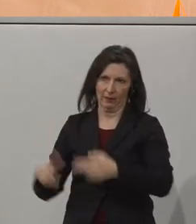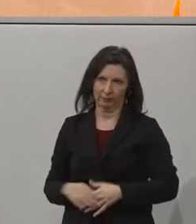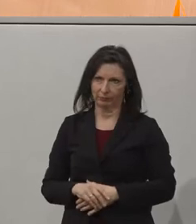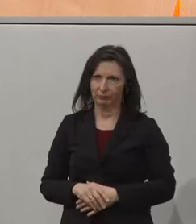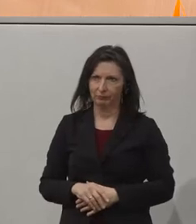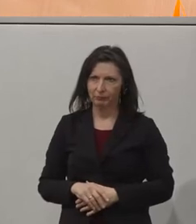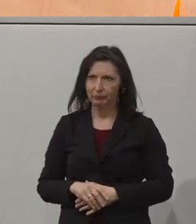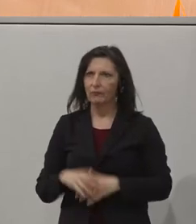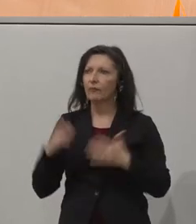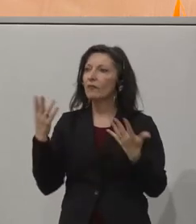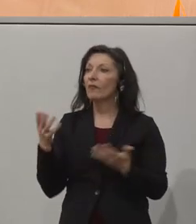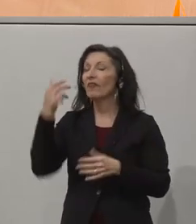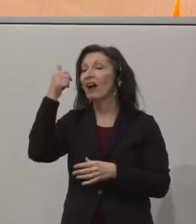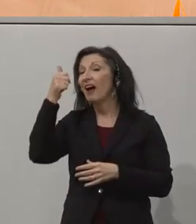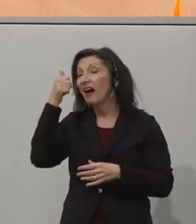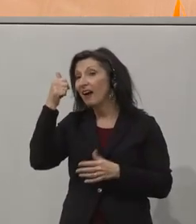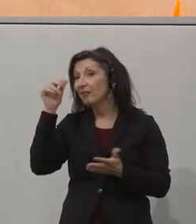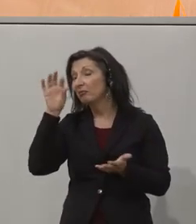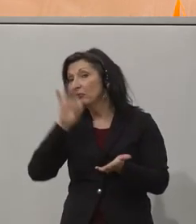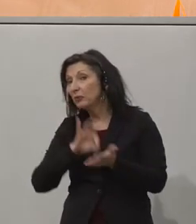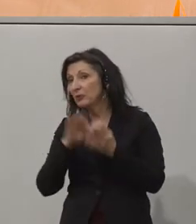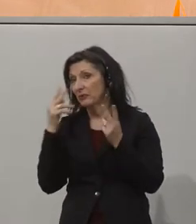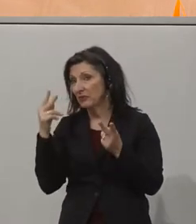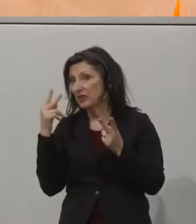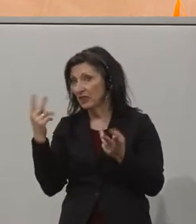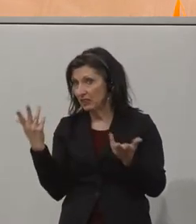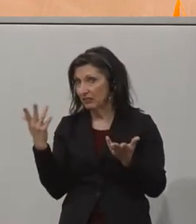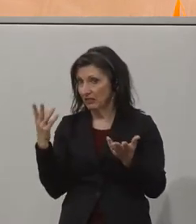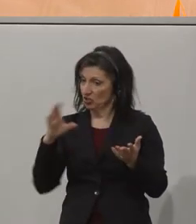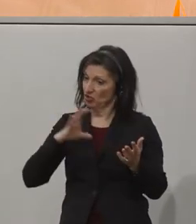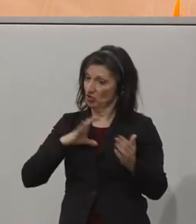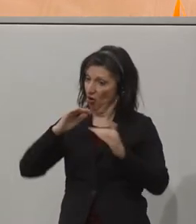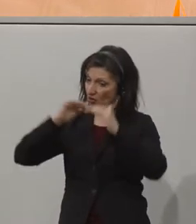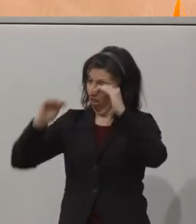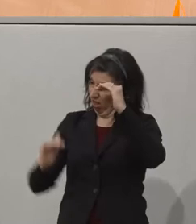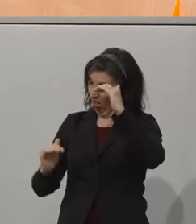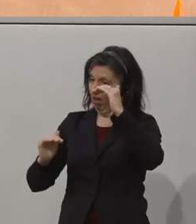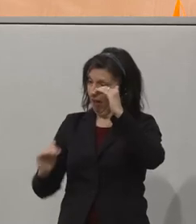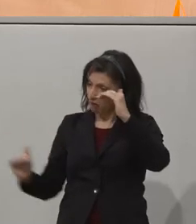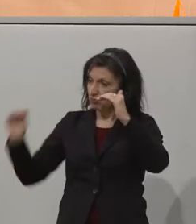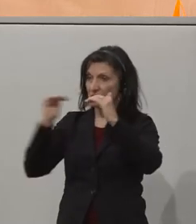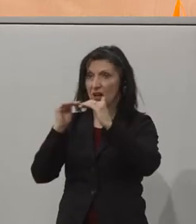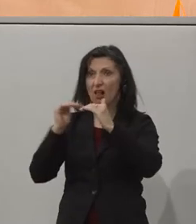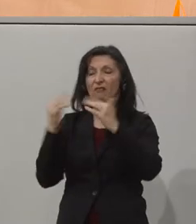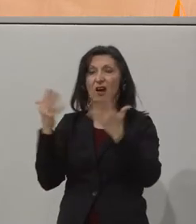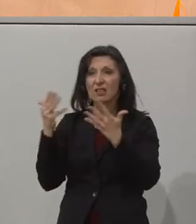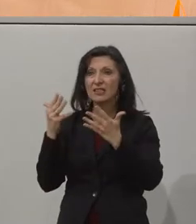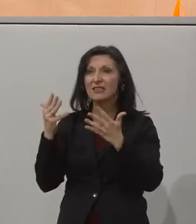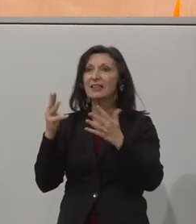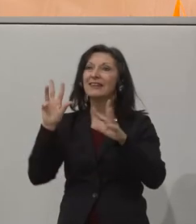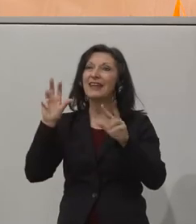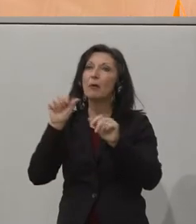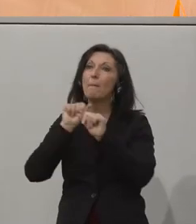Und ein wichtiger Fokus im Projekt, um Chancenbenachteiligung zu reduzieren, ist der Faktor der Prävention.